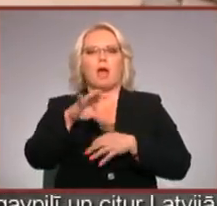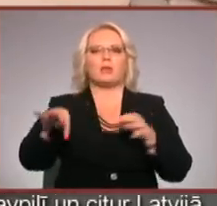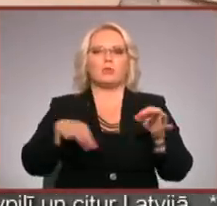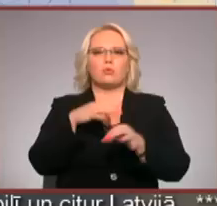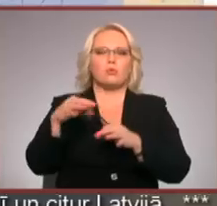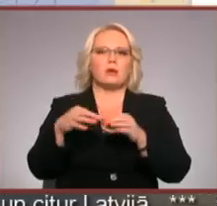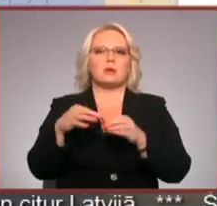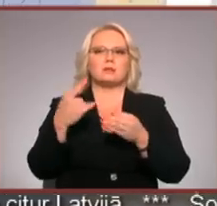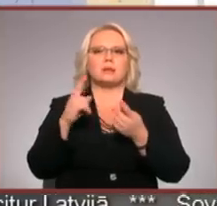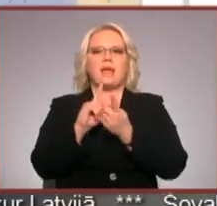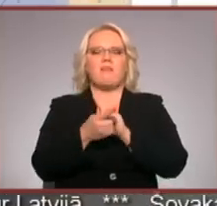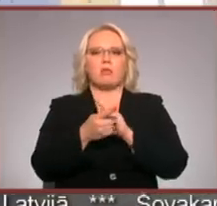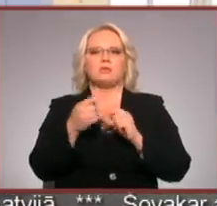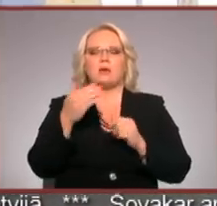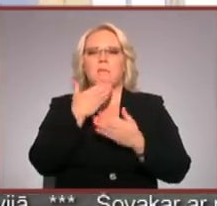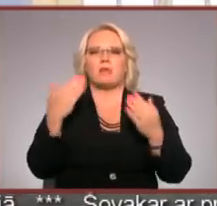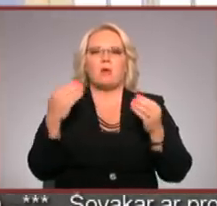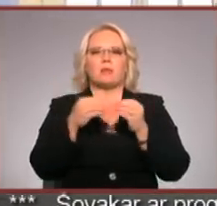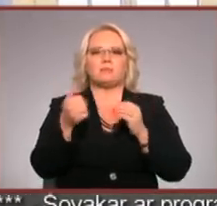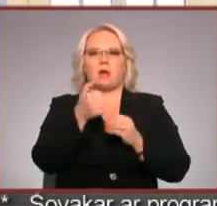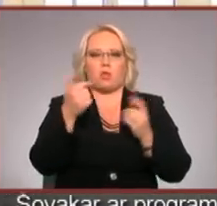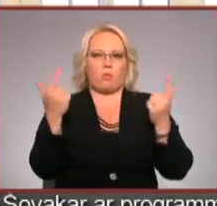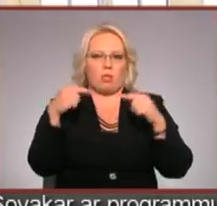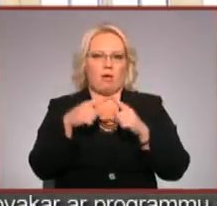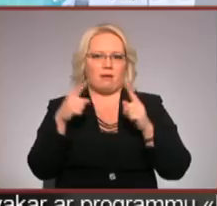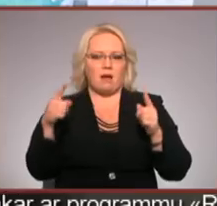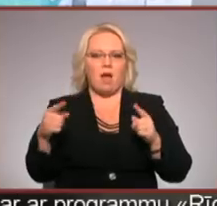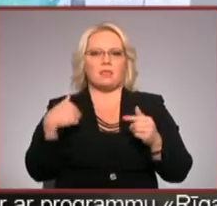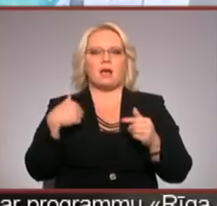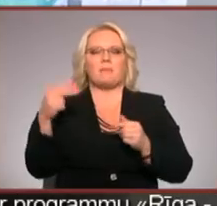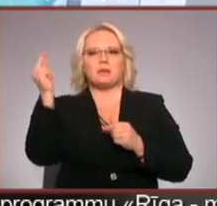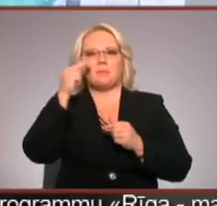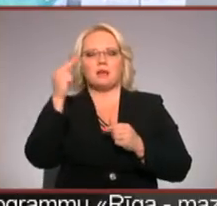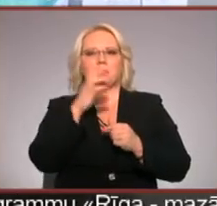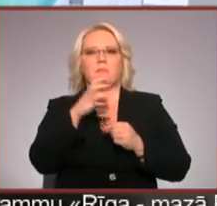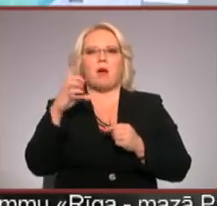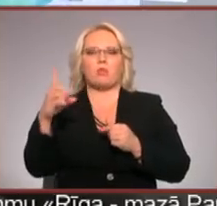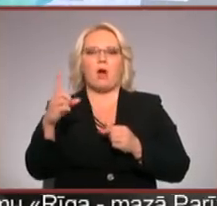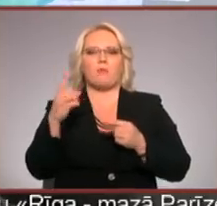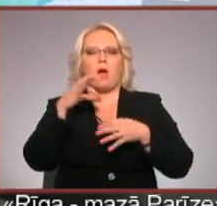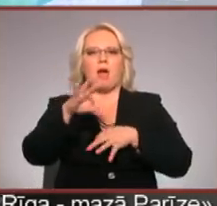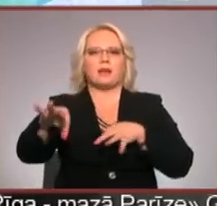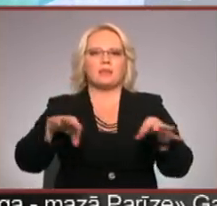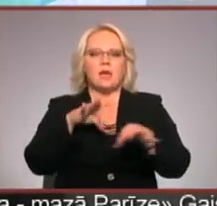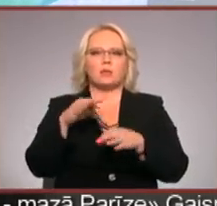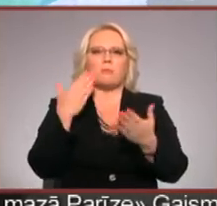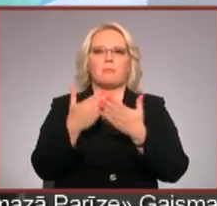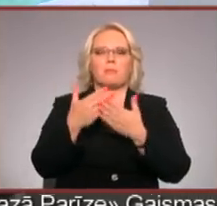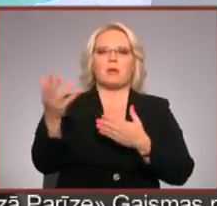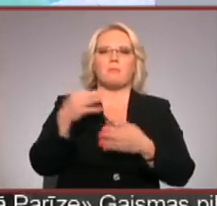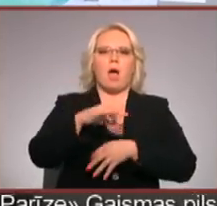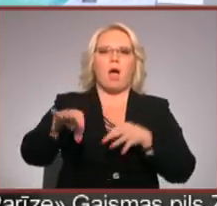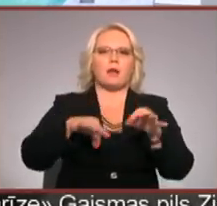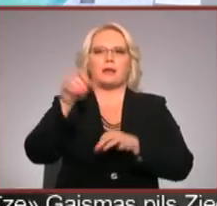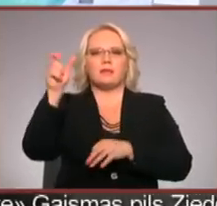pēdējo desmitgažu laikā. Tā kā mēs studējam padomju un mūsdienu arhitektūru, par piemēru ņēmām arhitektu, kurš